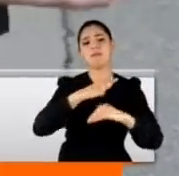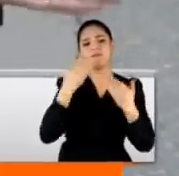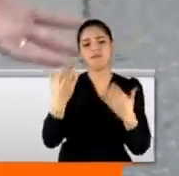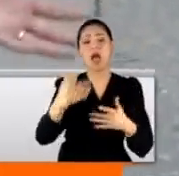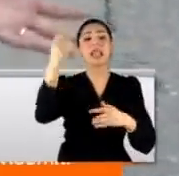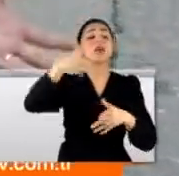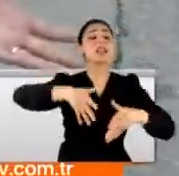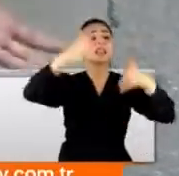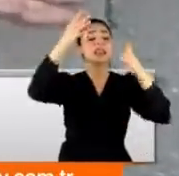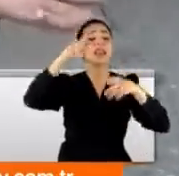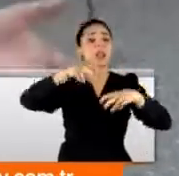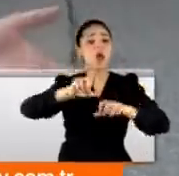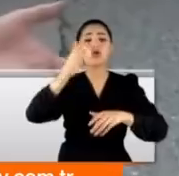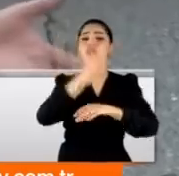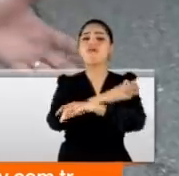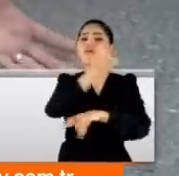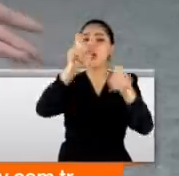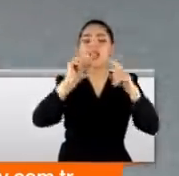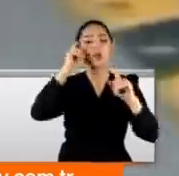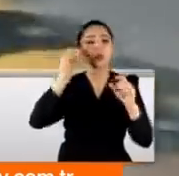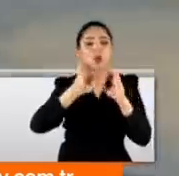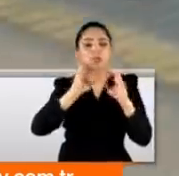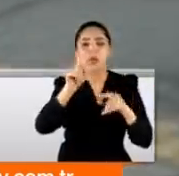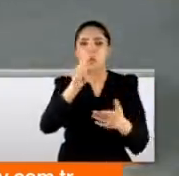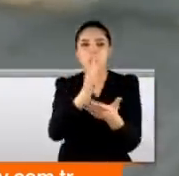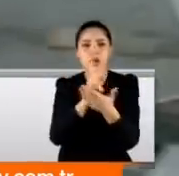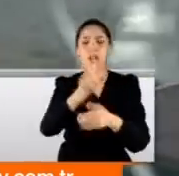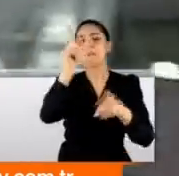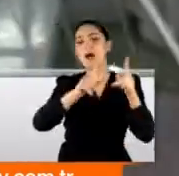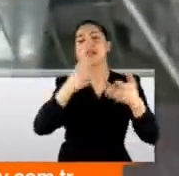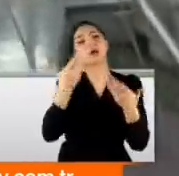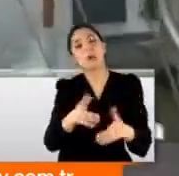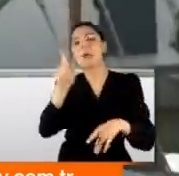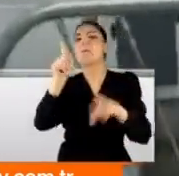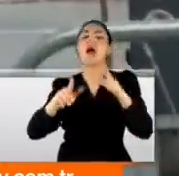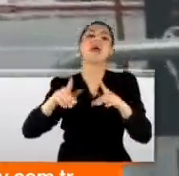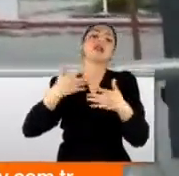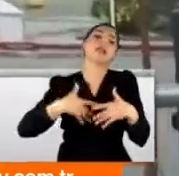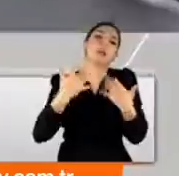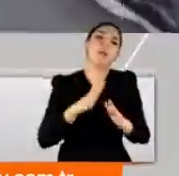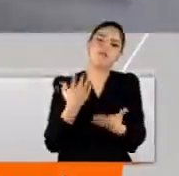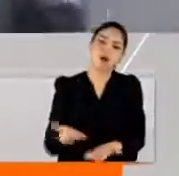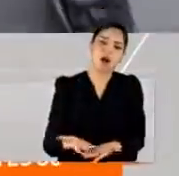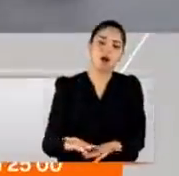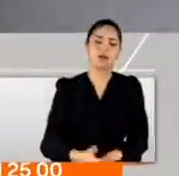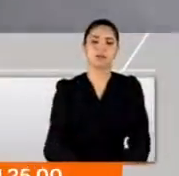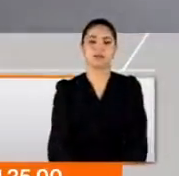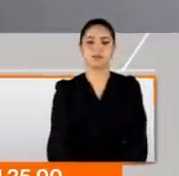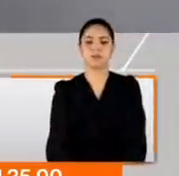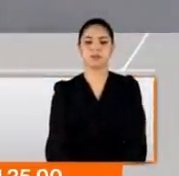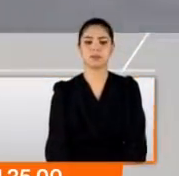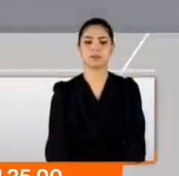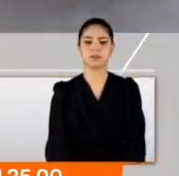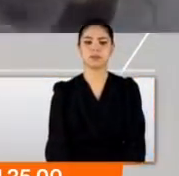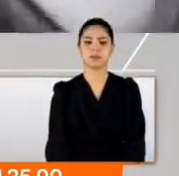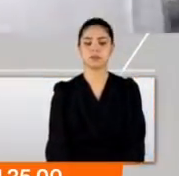sitede oturan vatandaşlar ne düşünüyor? Bu kararı destekleyenler de var. Karara karşı çıkanlar da. Defalarca uyarıldı buraya